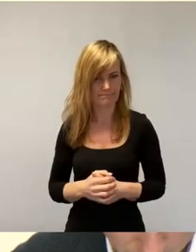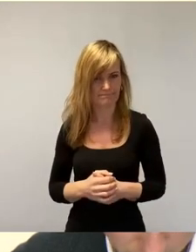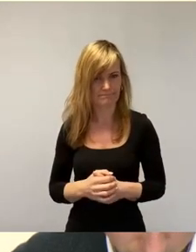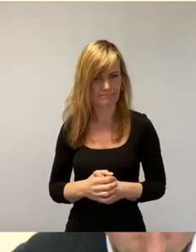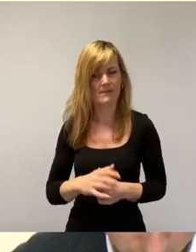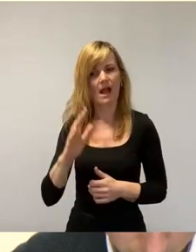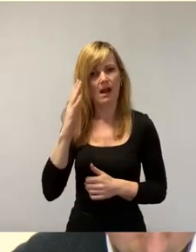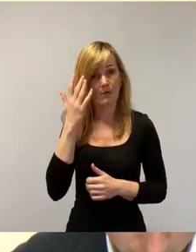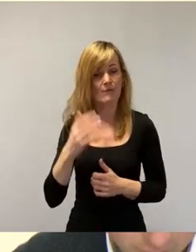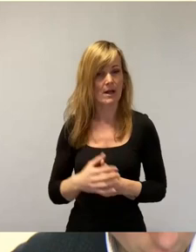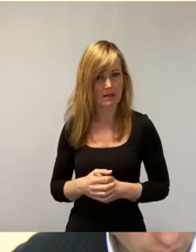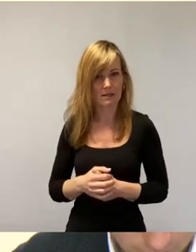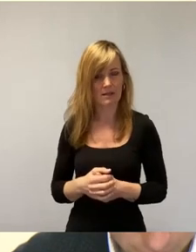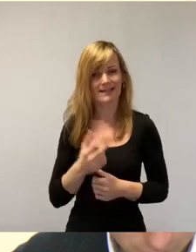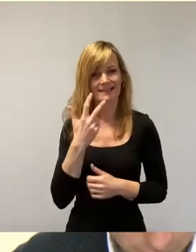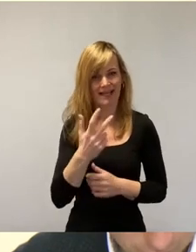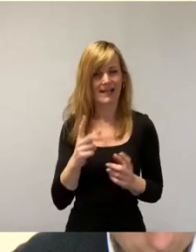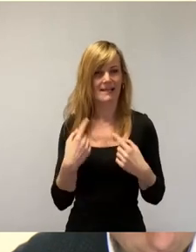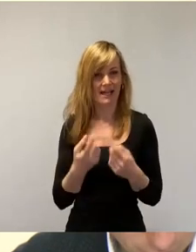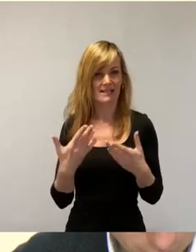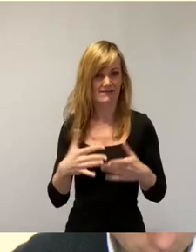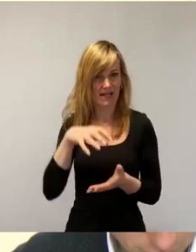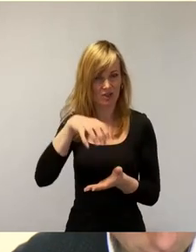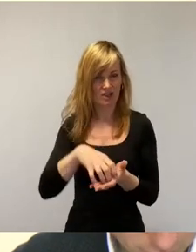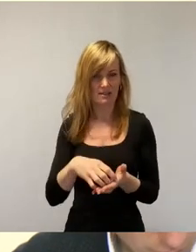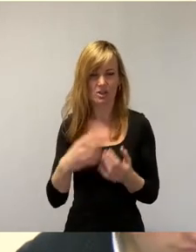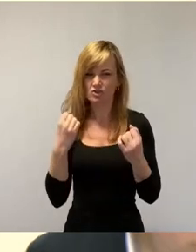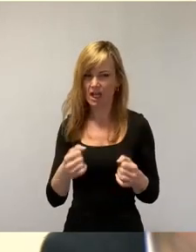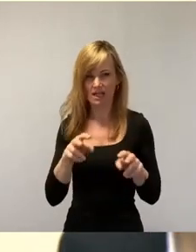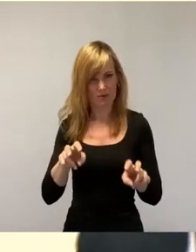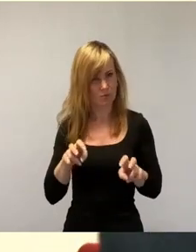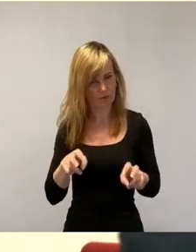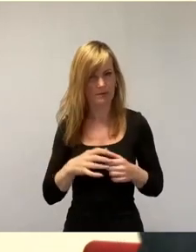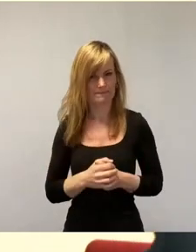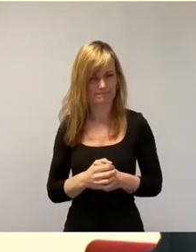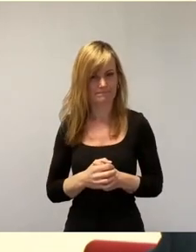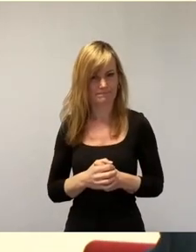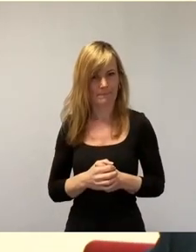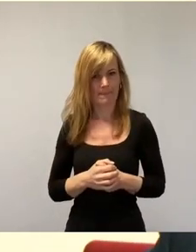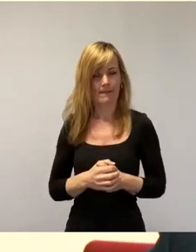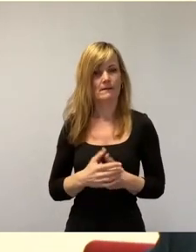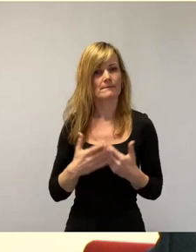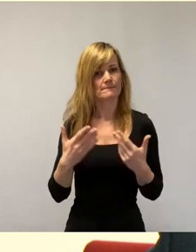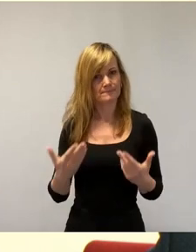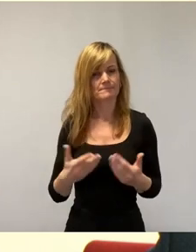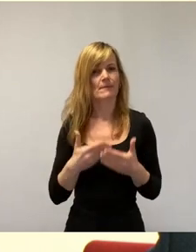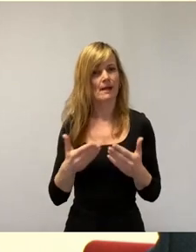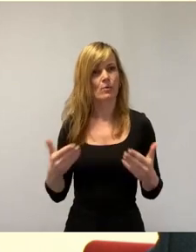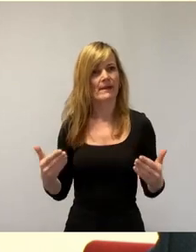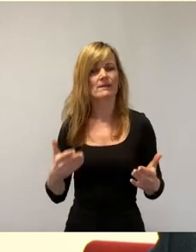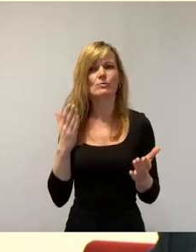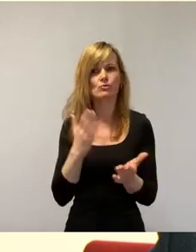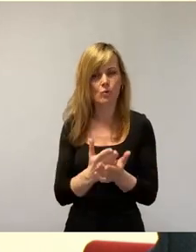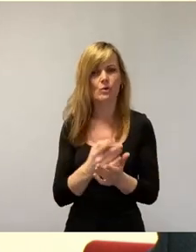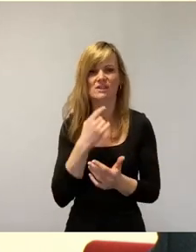sich die drei kreisfreien Städte sehr stark zurückgenommen haben. Und die Argumente sind auch schon gefallen. Wir